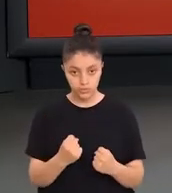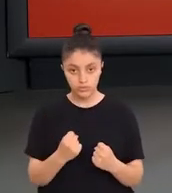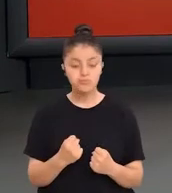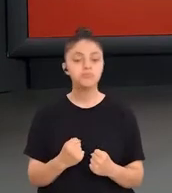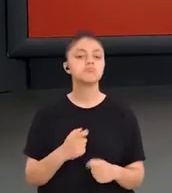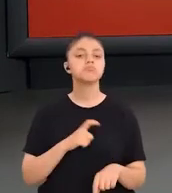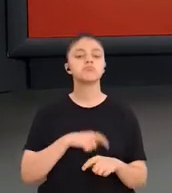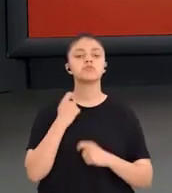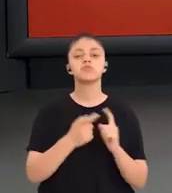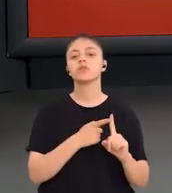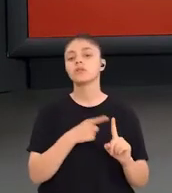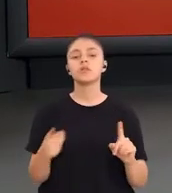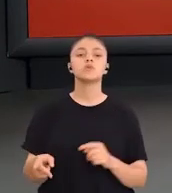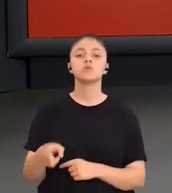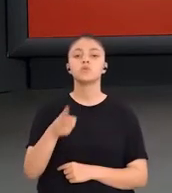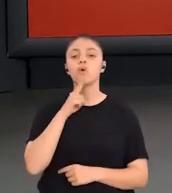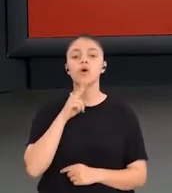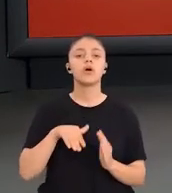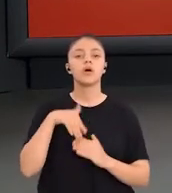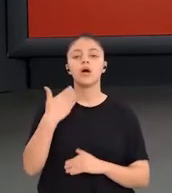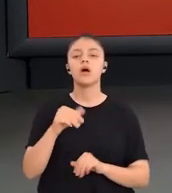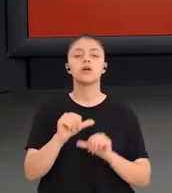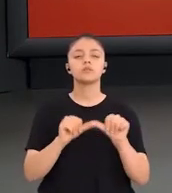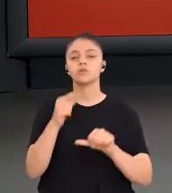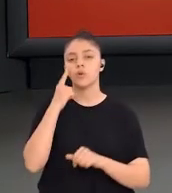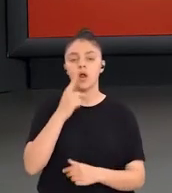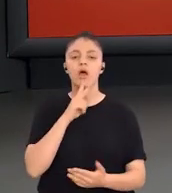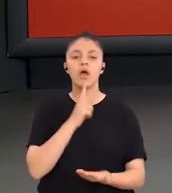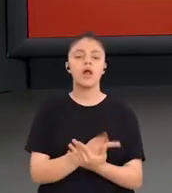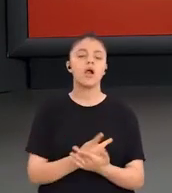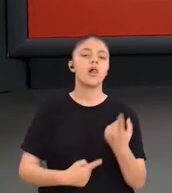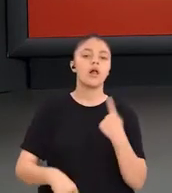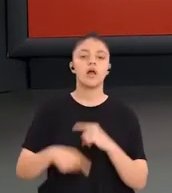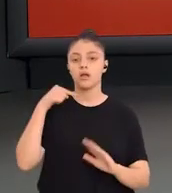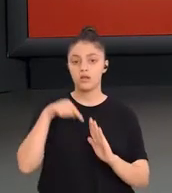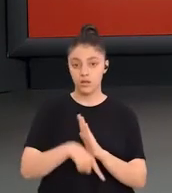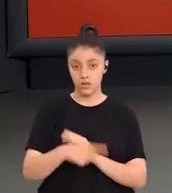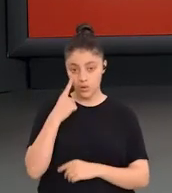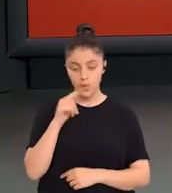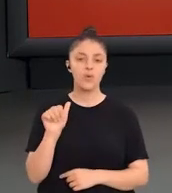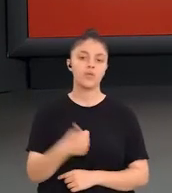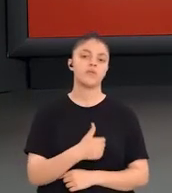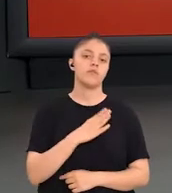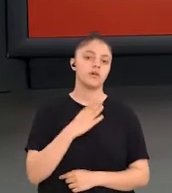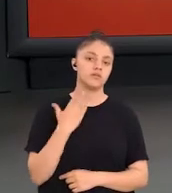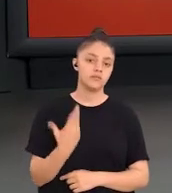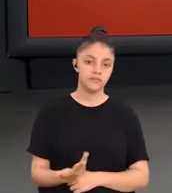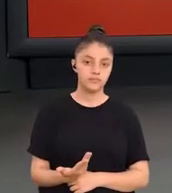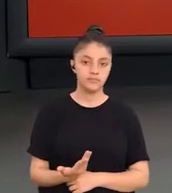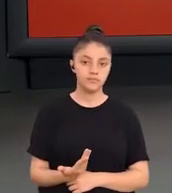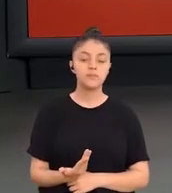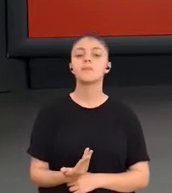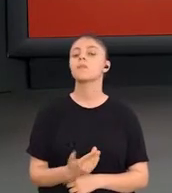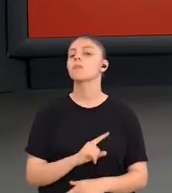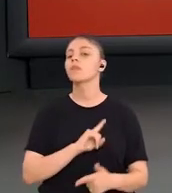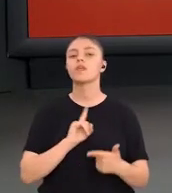gücü, sürecin sonraki aşamasında alacağımız kararların niteliği açısından son derece önemlidir.